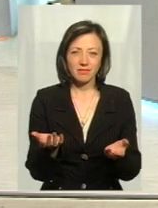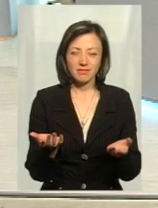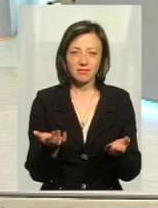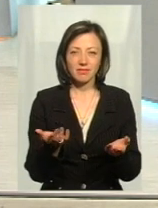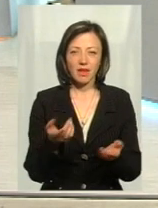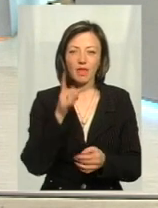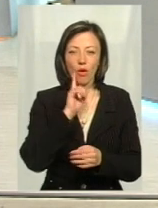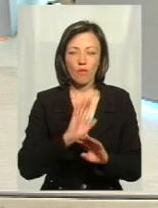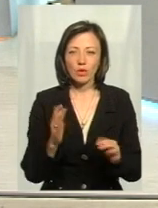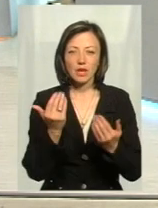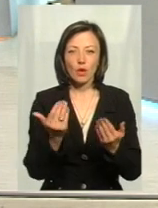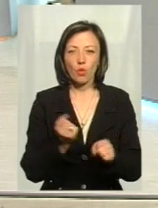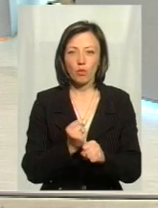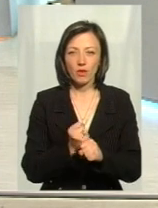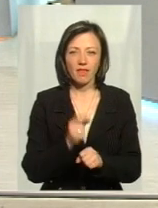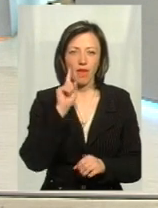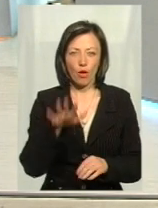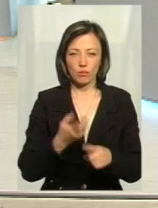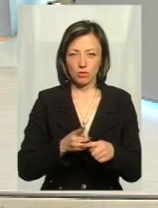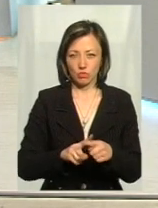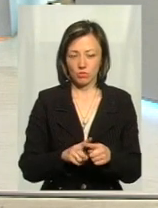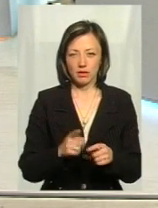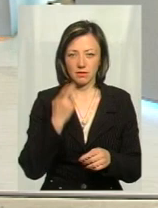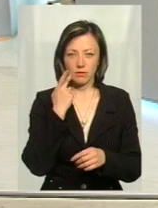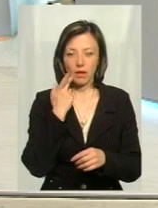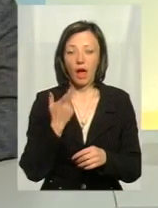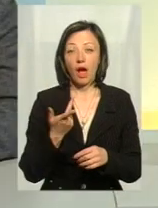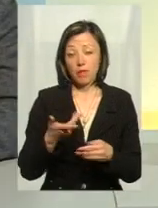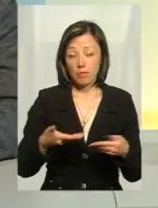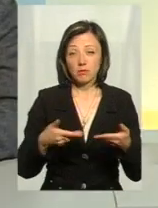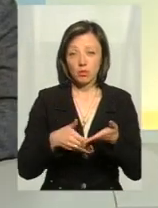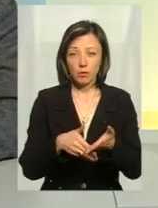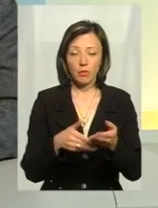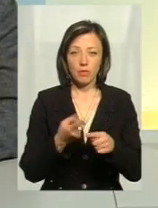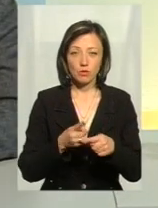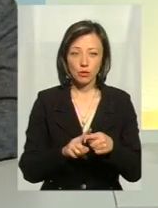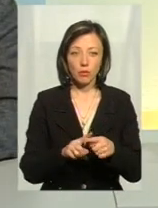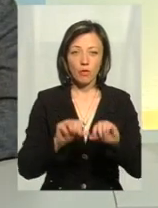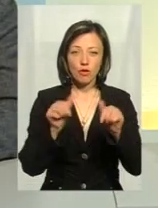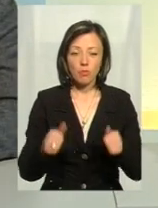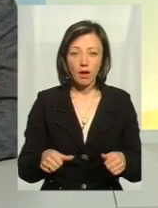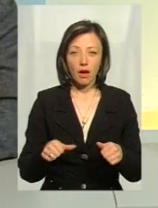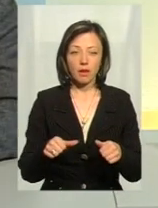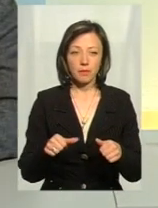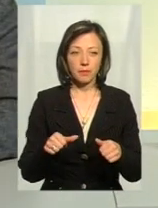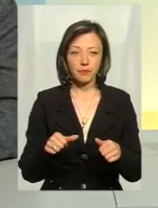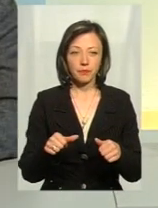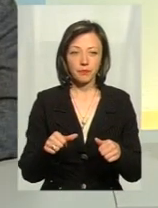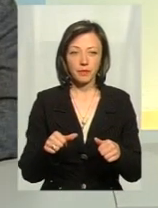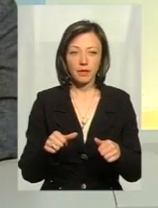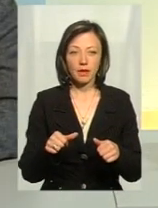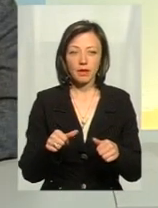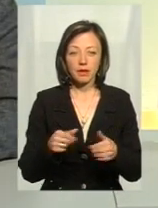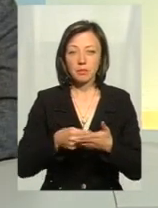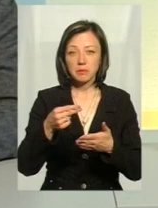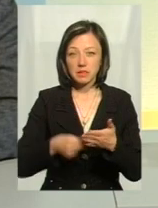зовсім, як би, комфортно, і це не його робота, він не любить цього, да, як правило. Тому ми їм в цьому допомагаємо, ми це оформляємо, ми це, вони